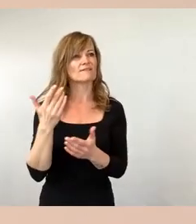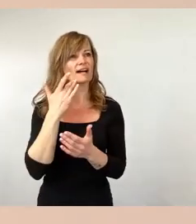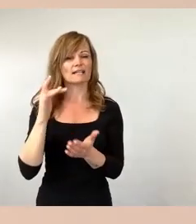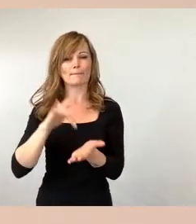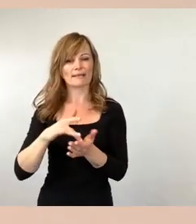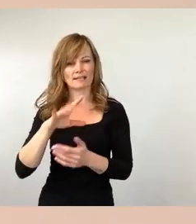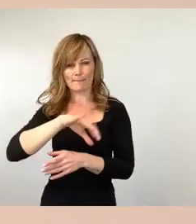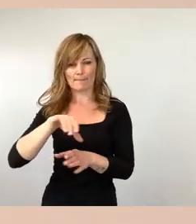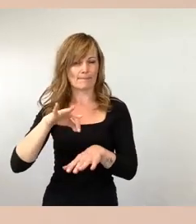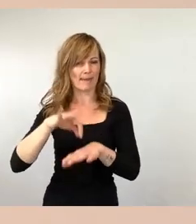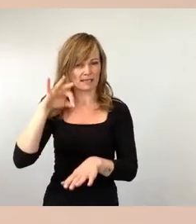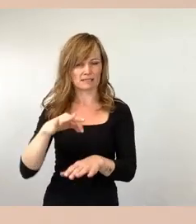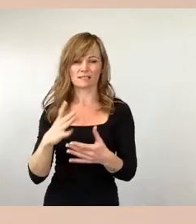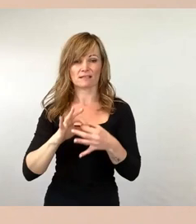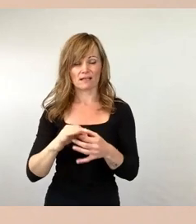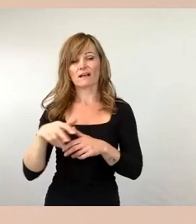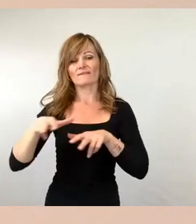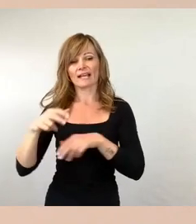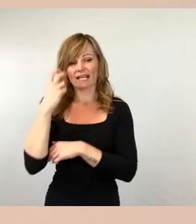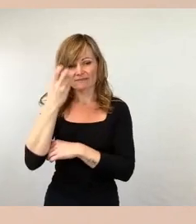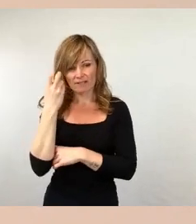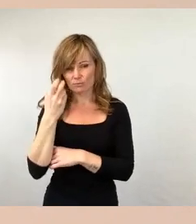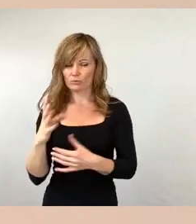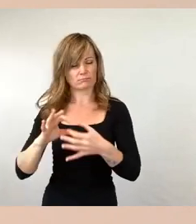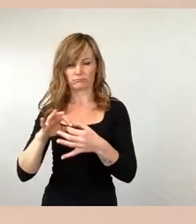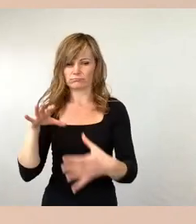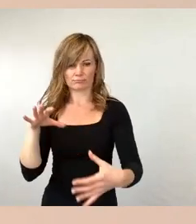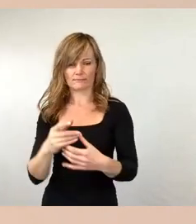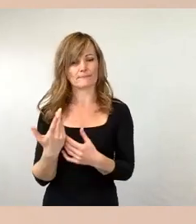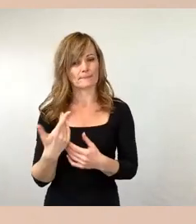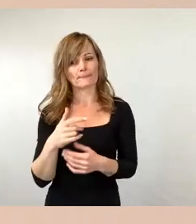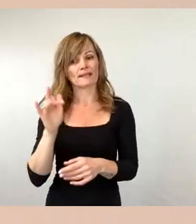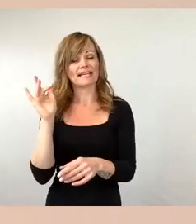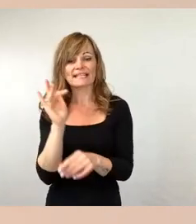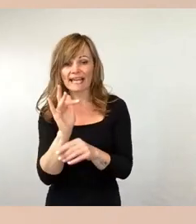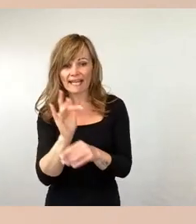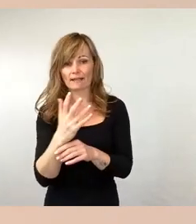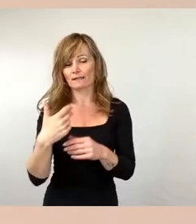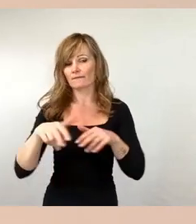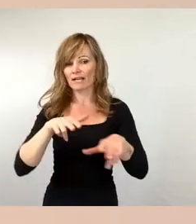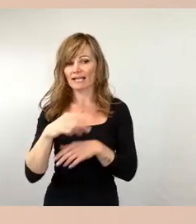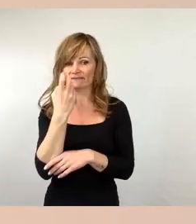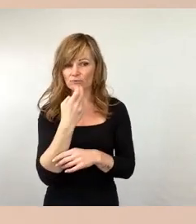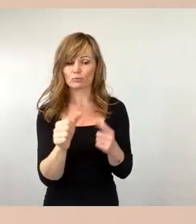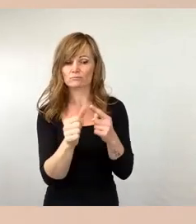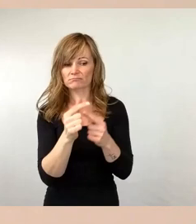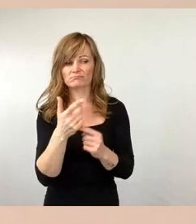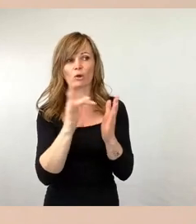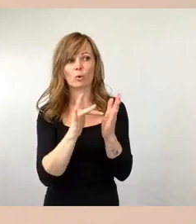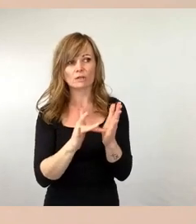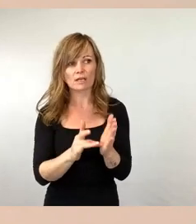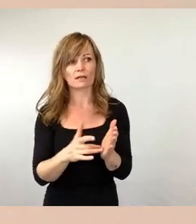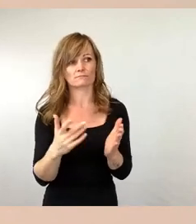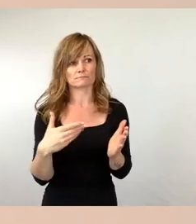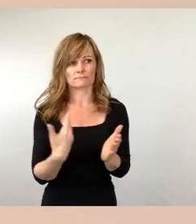mit dem Verkehrsversuch. Gründe gegen die Fortführung des Verkehrsversuchs liegen demnach